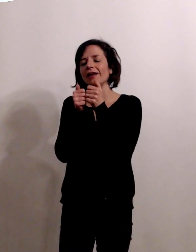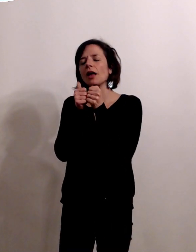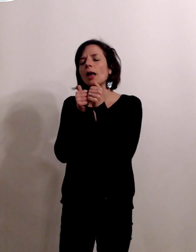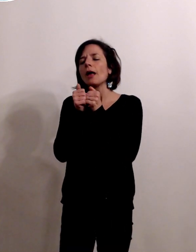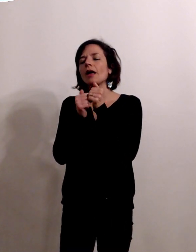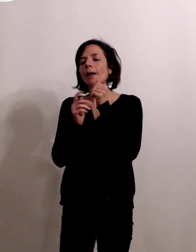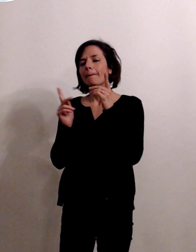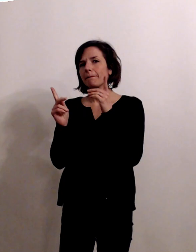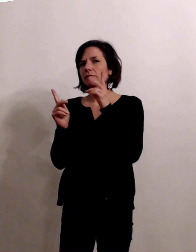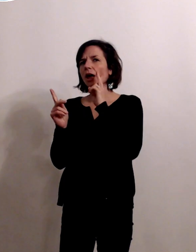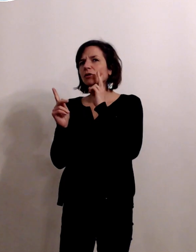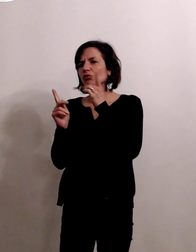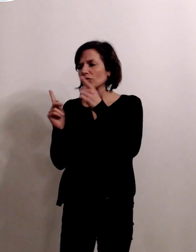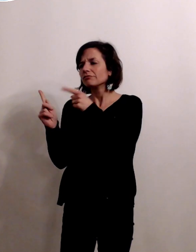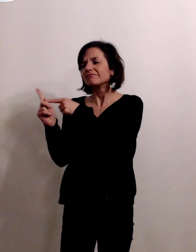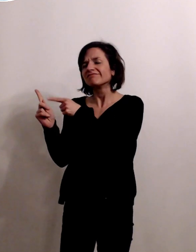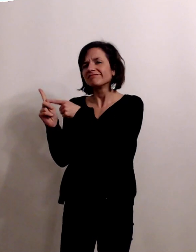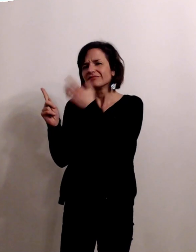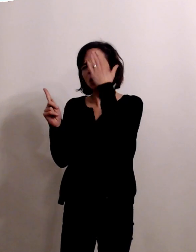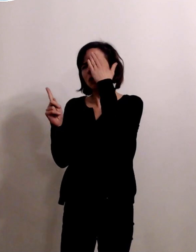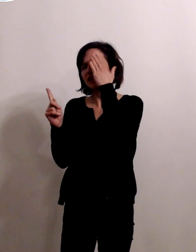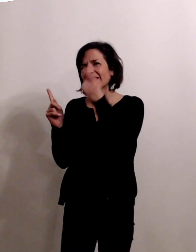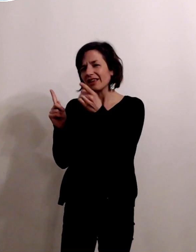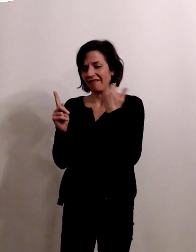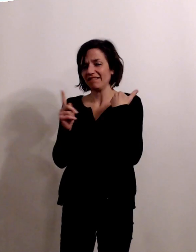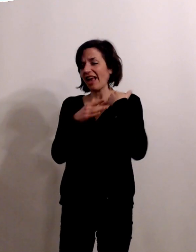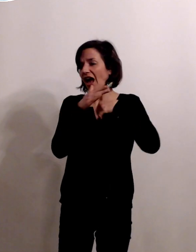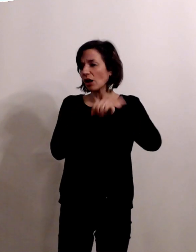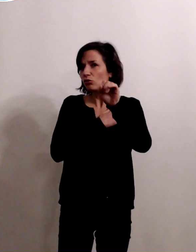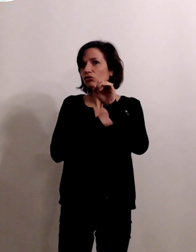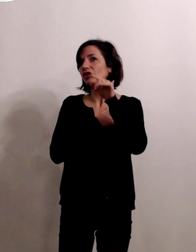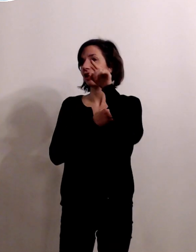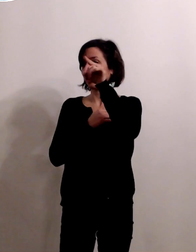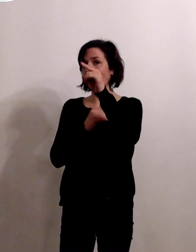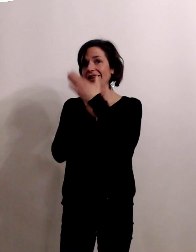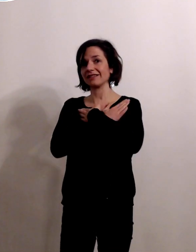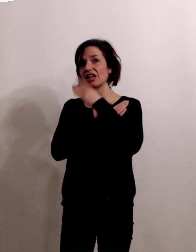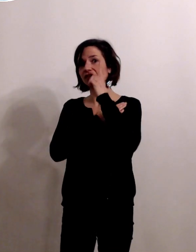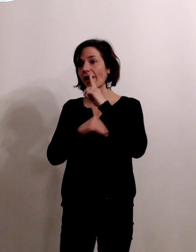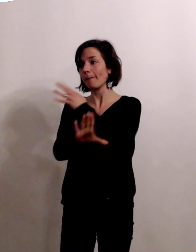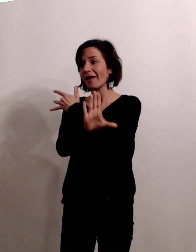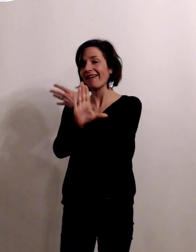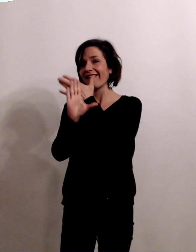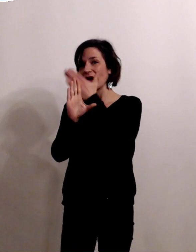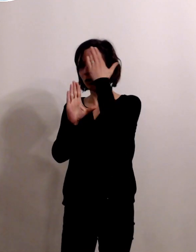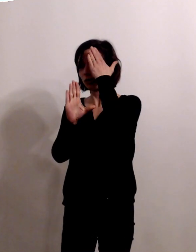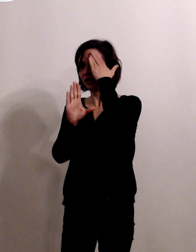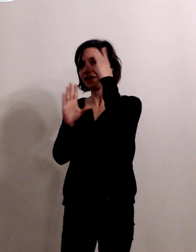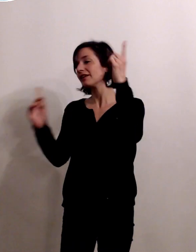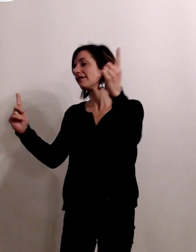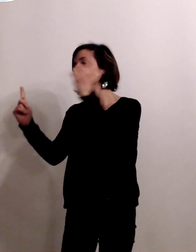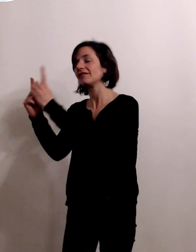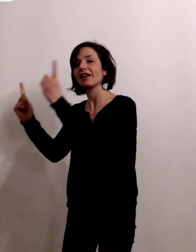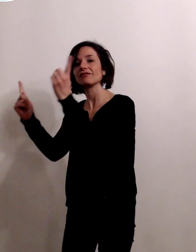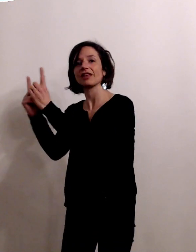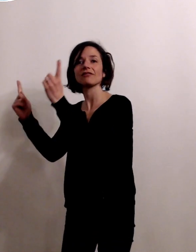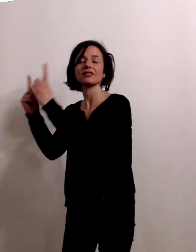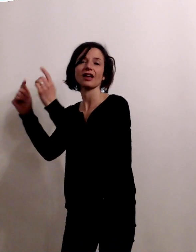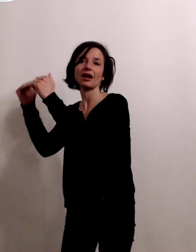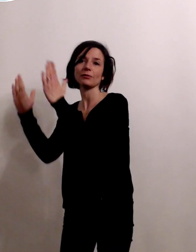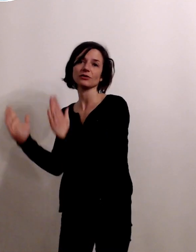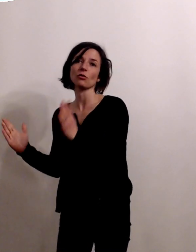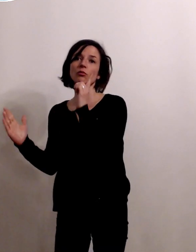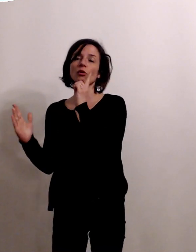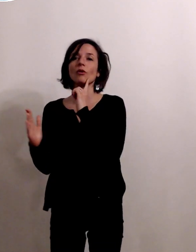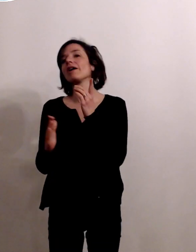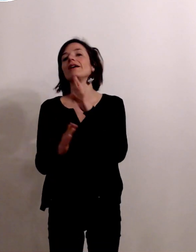vous prévenez vous aussi et donc elle peut s'organiser pour venir rapidement puisque quand on sort à 48 heures ça veut dire